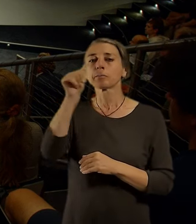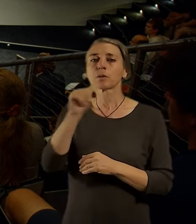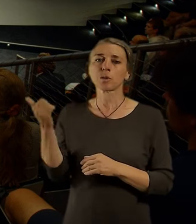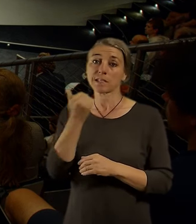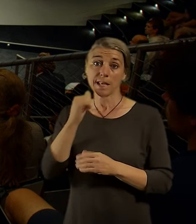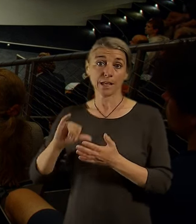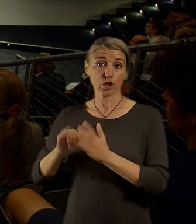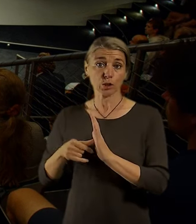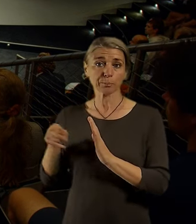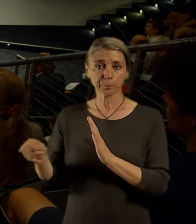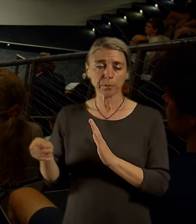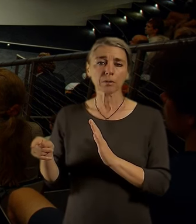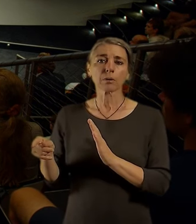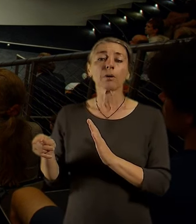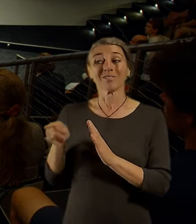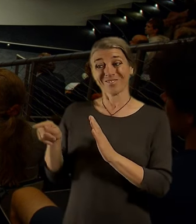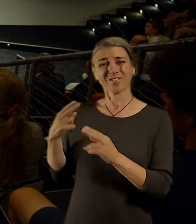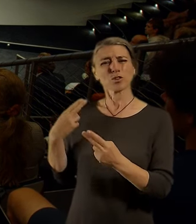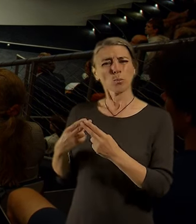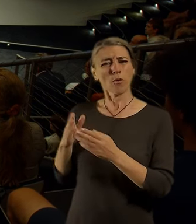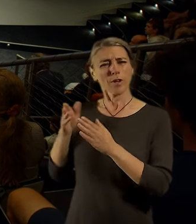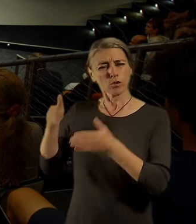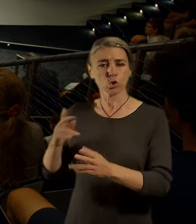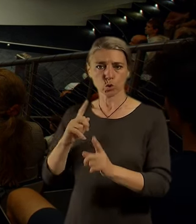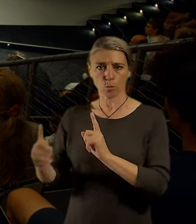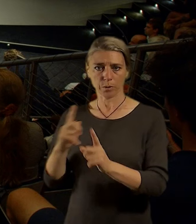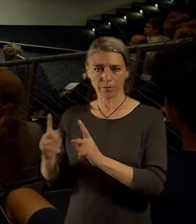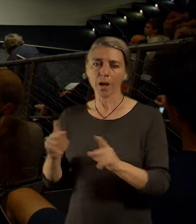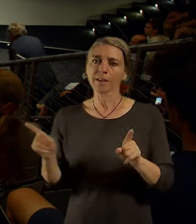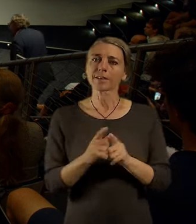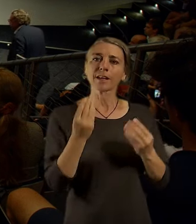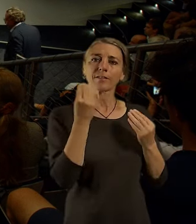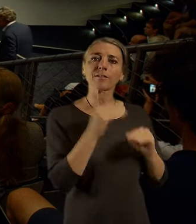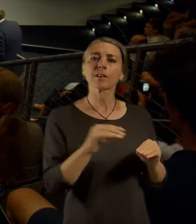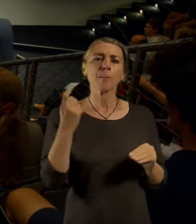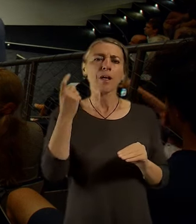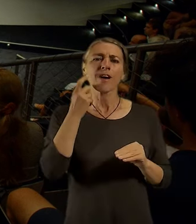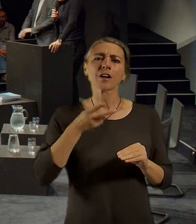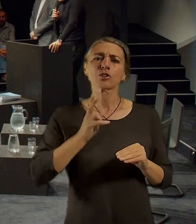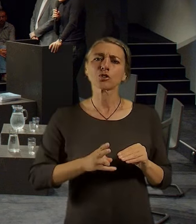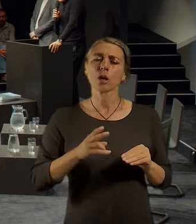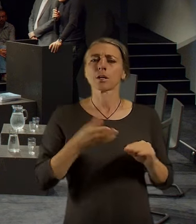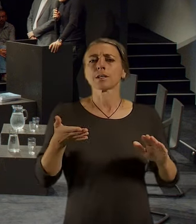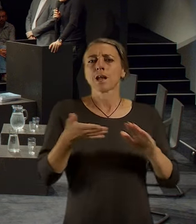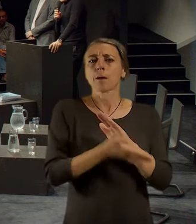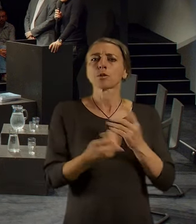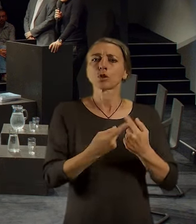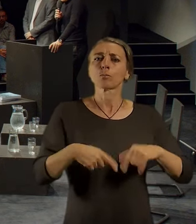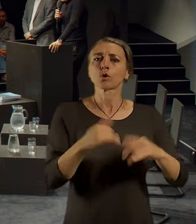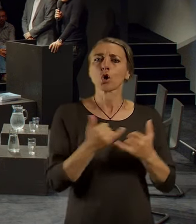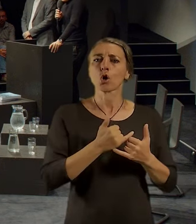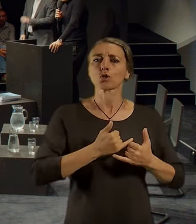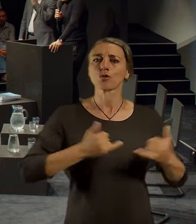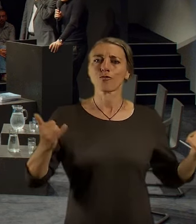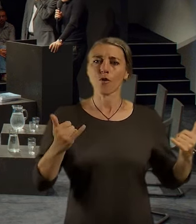který má na starosti, nebo mám v gesci dopravu, a taky tady vítám Petra Hlaváčka, náměstka primátora pro rozvoj. Pánové,